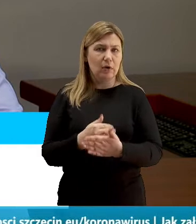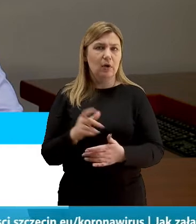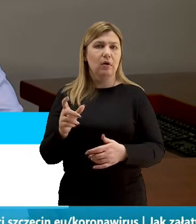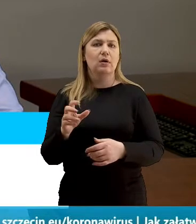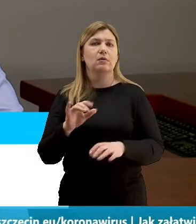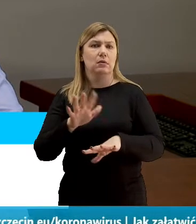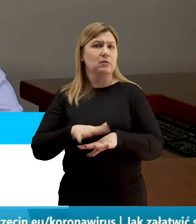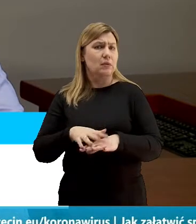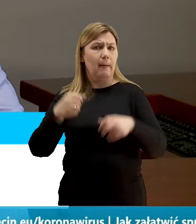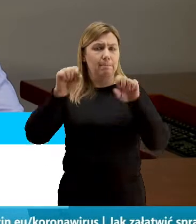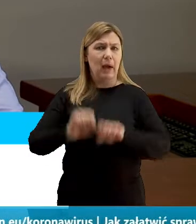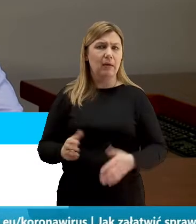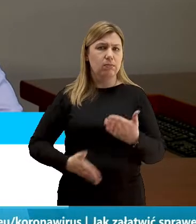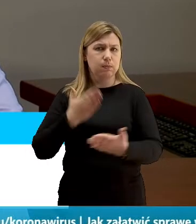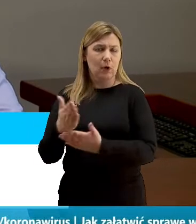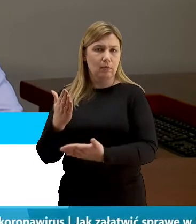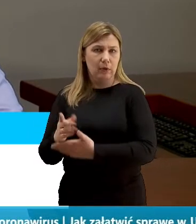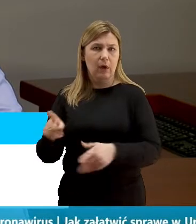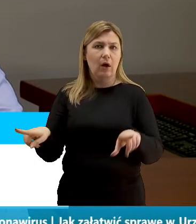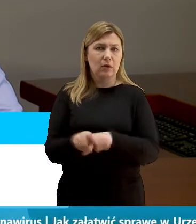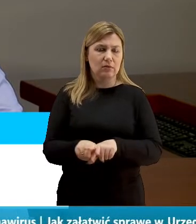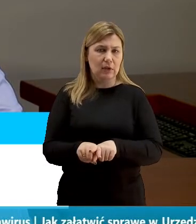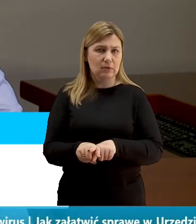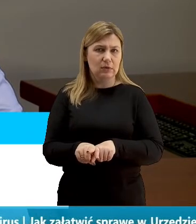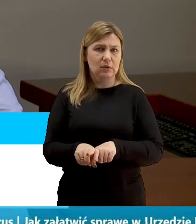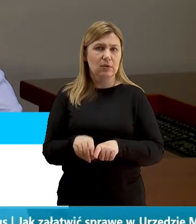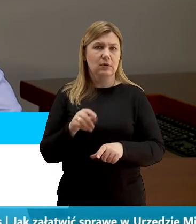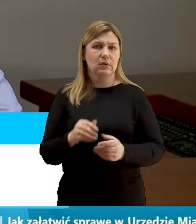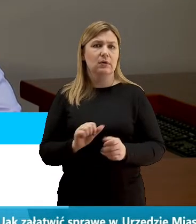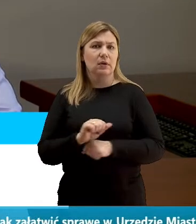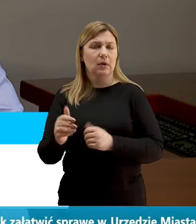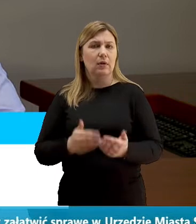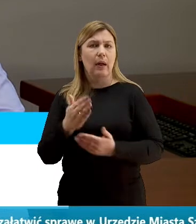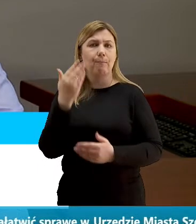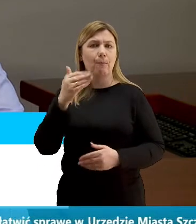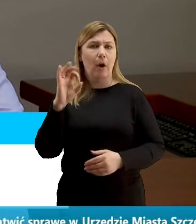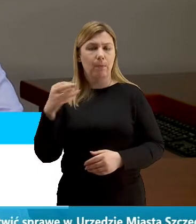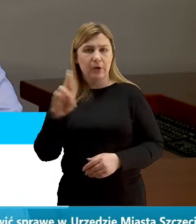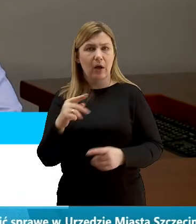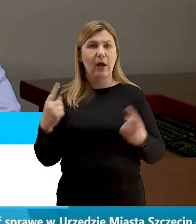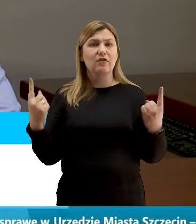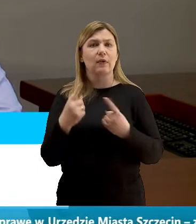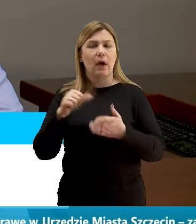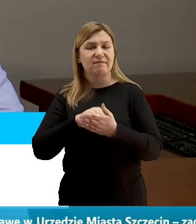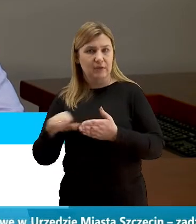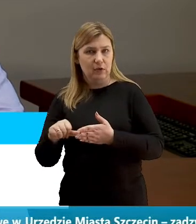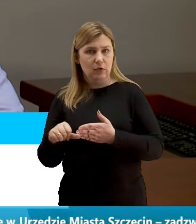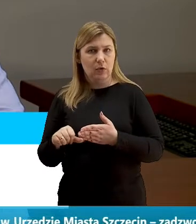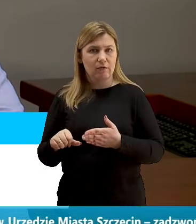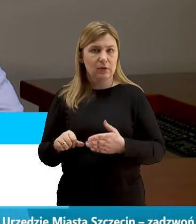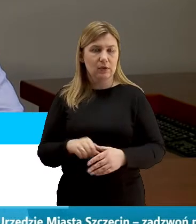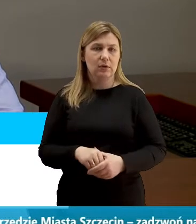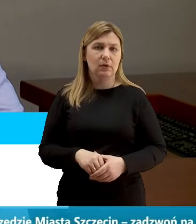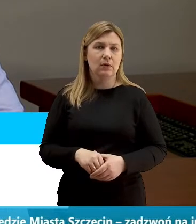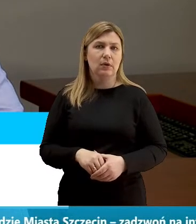dziś oferuje. One są także w pakiecie MOPR-u. Natomiast w sytuacjach wyjątkowych oczywiście z